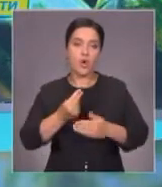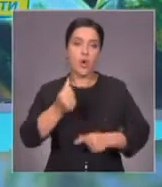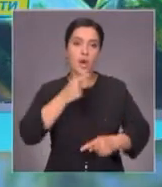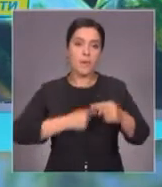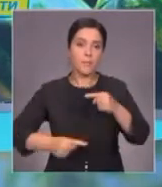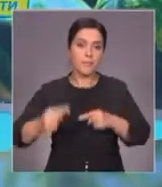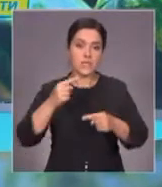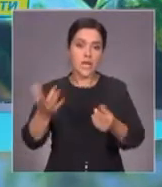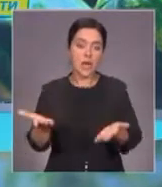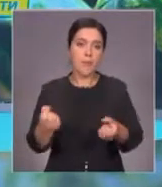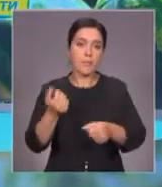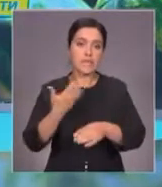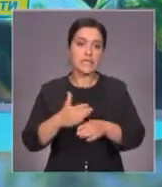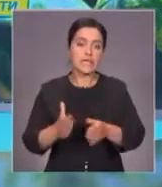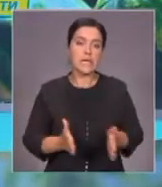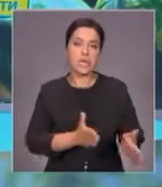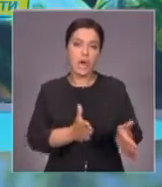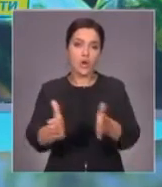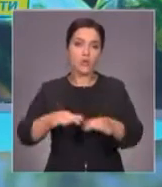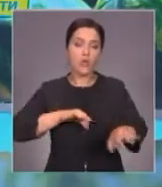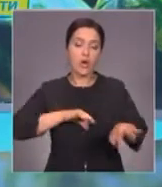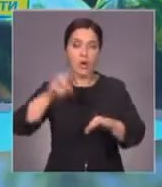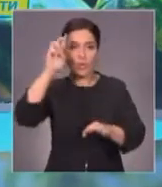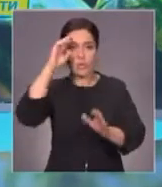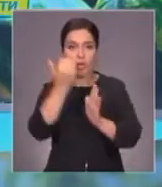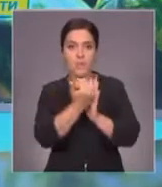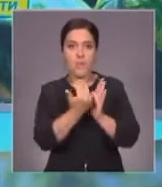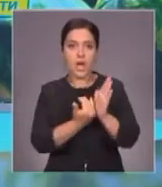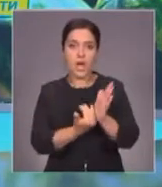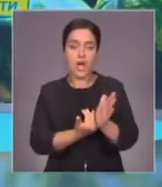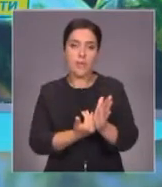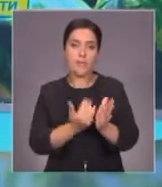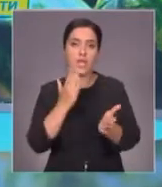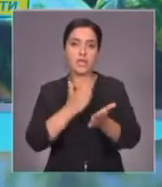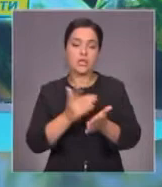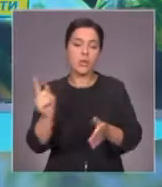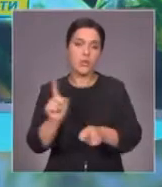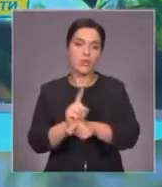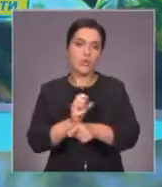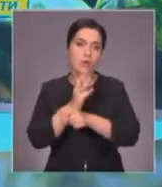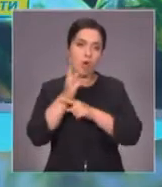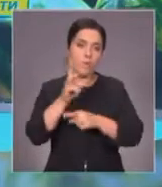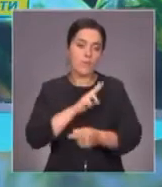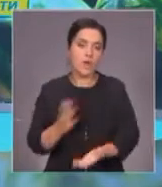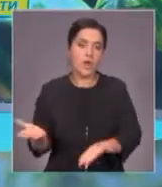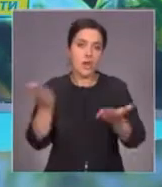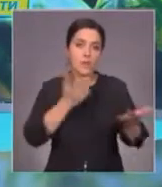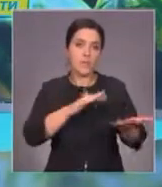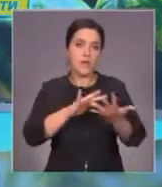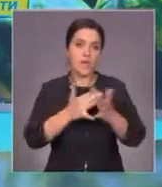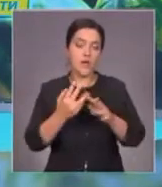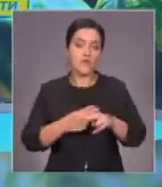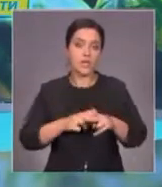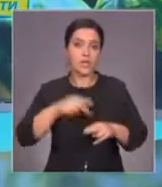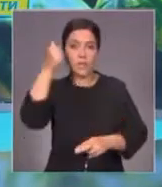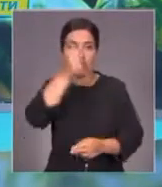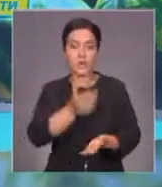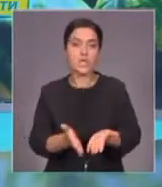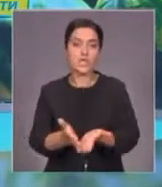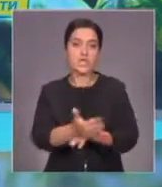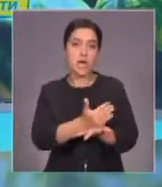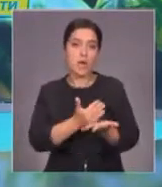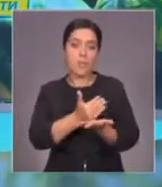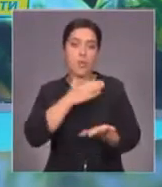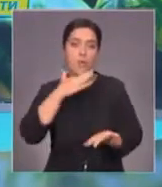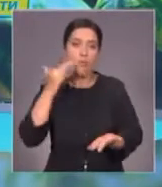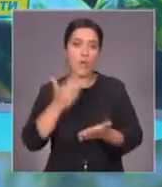Спартак Туримуратов получил кредит по дорожной карте занятости и трудоустроил односельчан. В этом году фермер собрал рекордный урожай